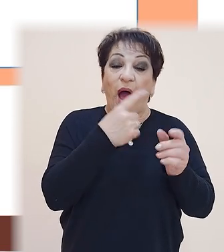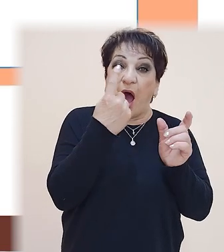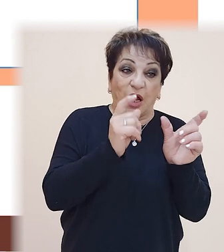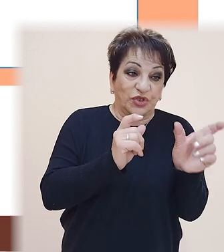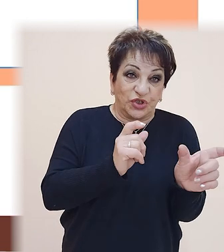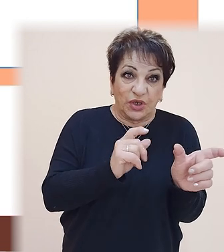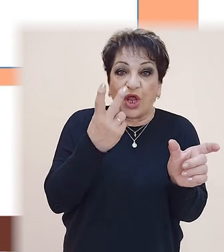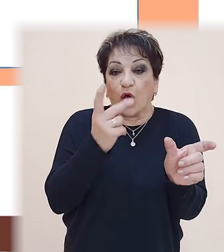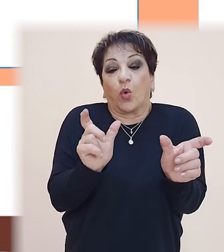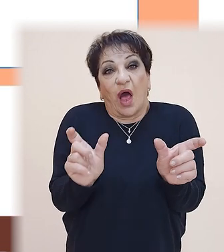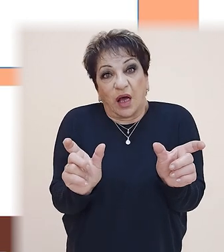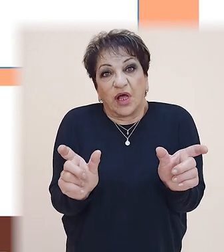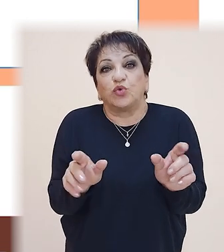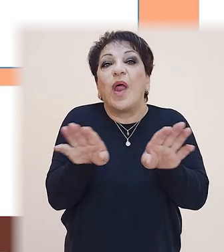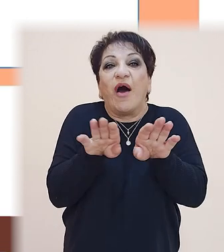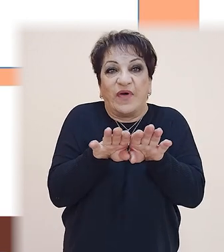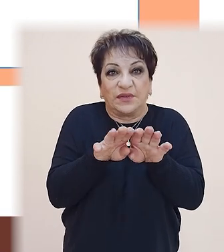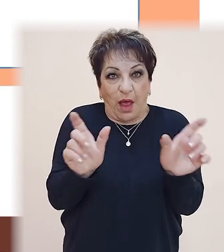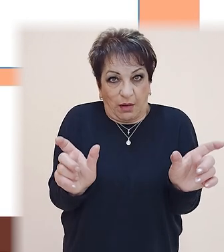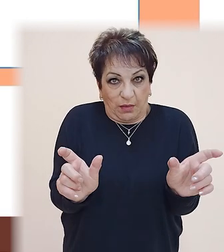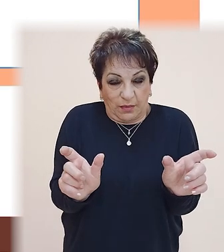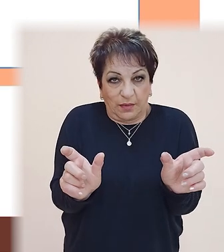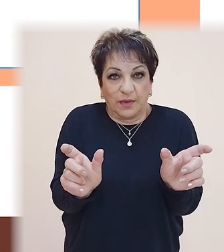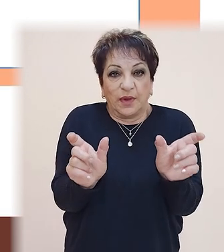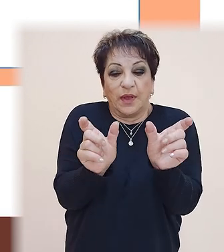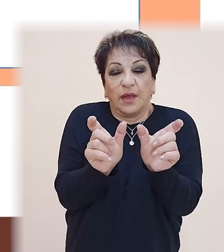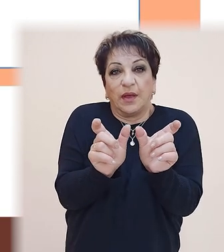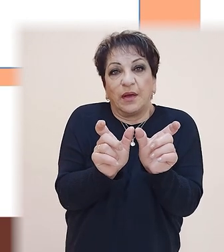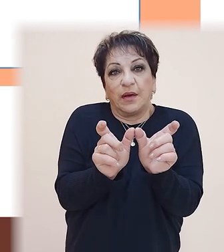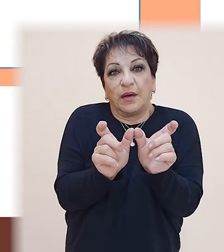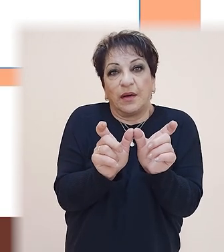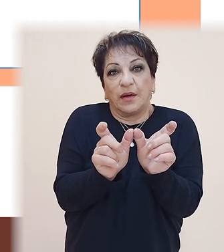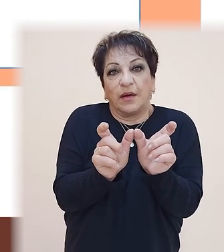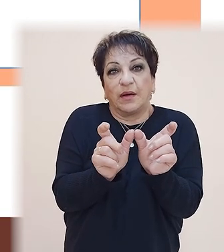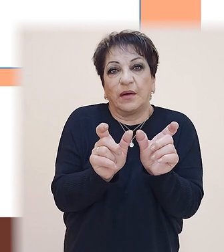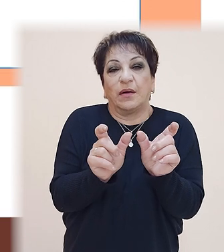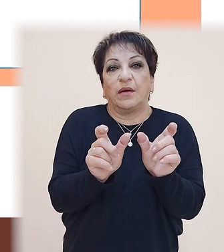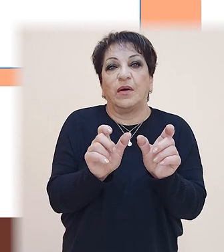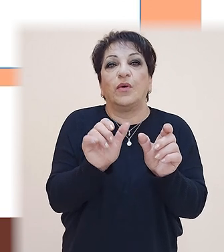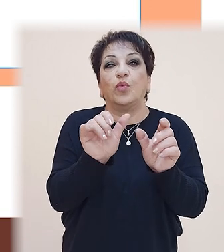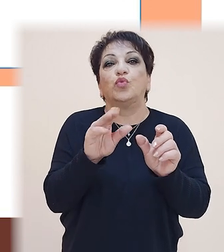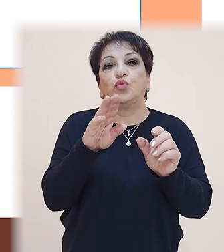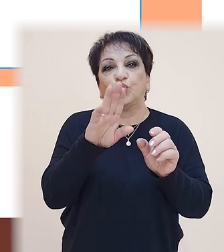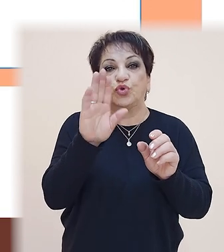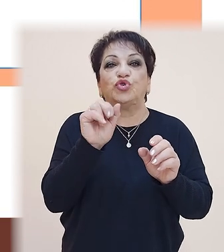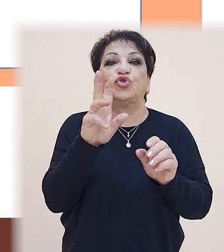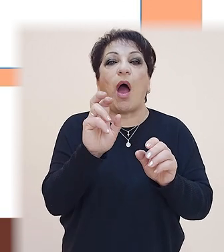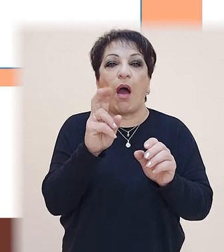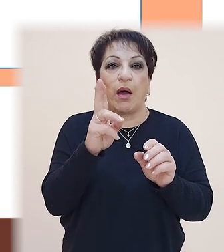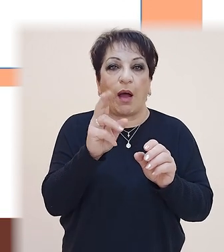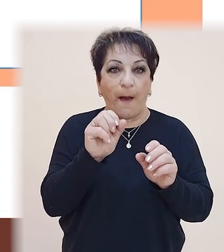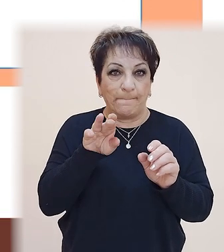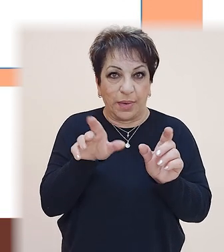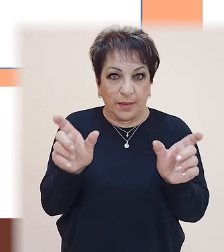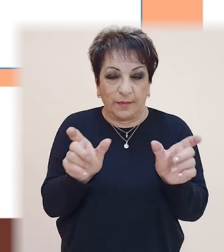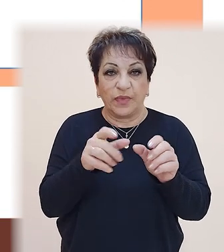Ստերյանի տողերից է, երկու նախադայսթյուններ են, որը իրար են կապակցվել ու շաղկապի ոգնությամբ։ Կամ գնամ